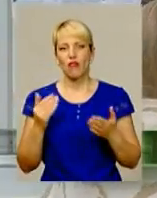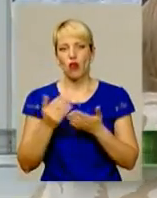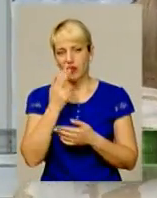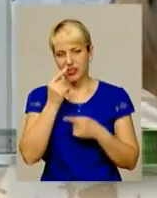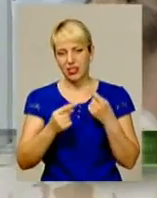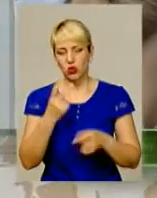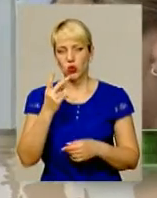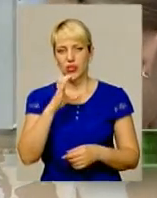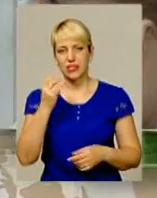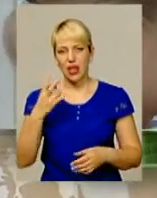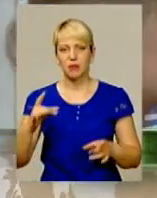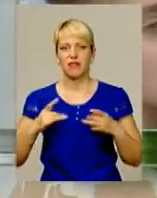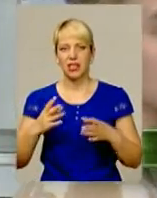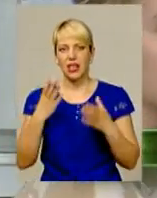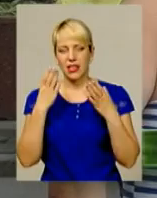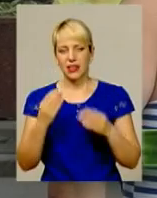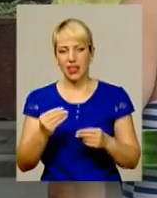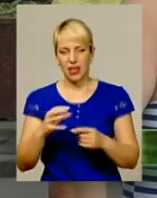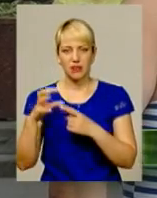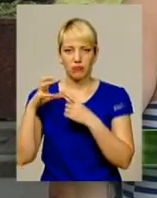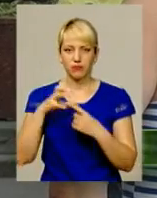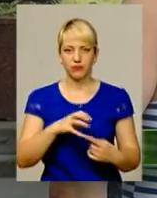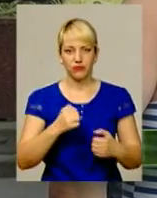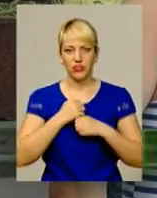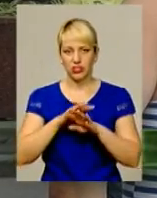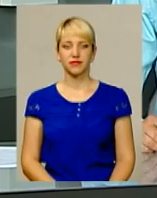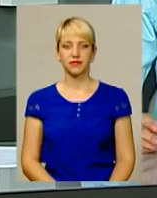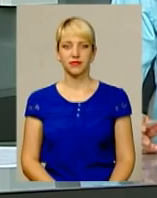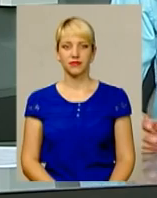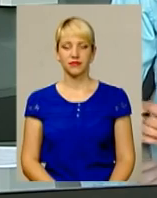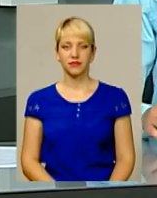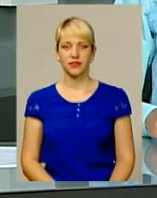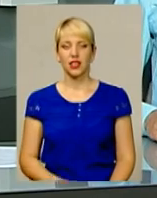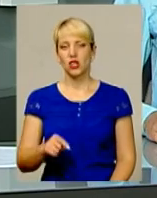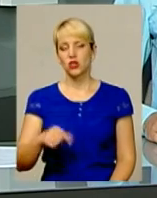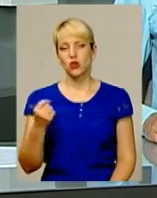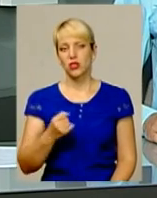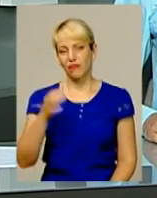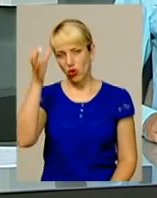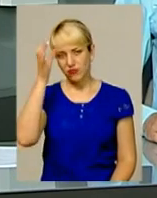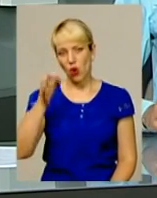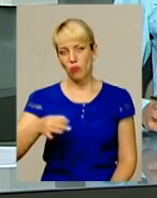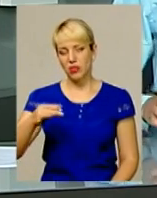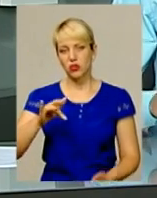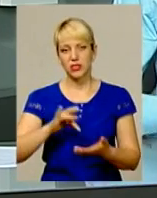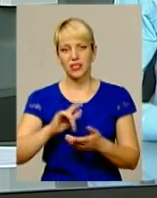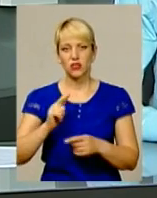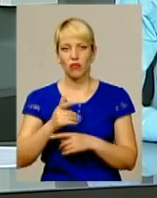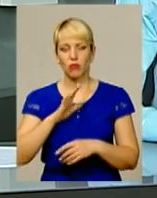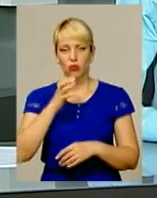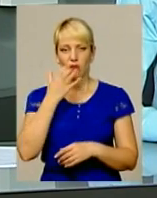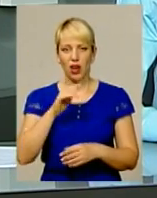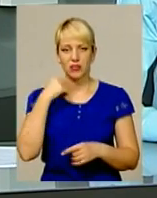серпня в Україні відзначили День високомобільних десантних військ. Цього тижня в освіті обласного центру знову було